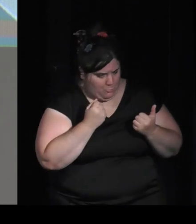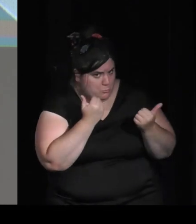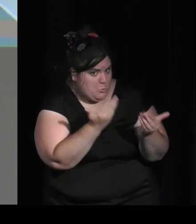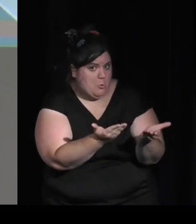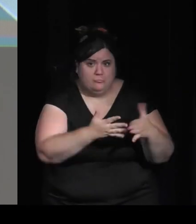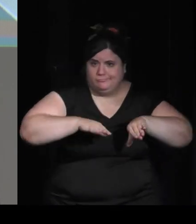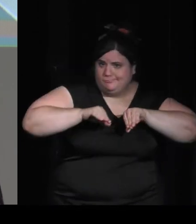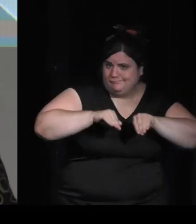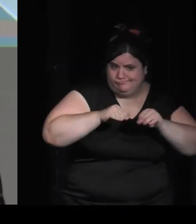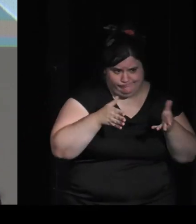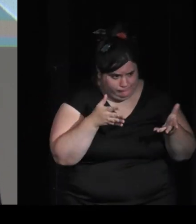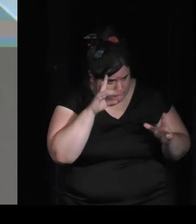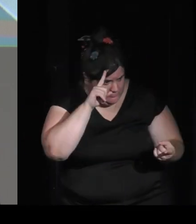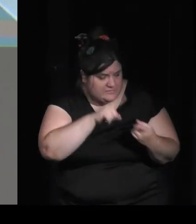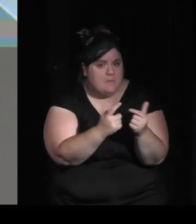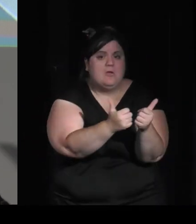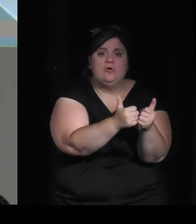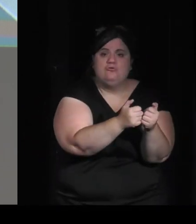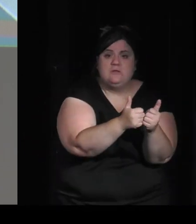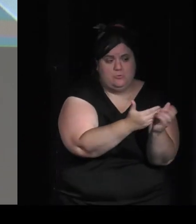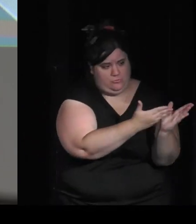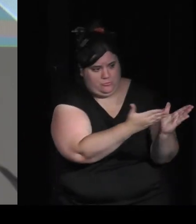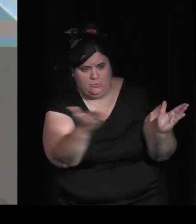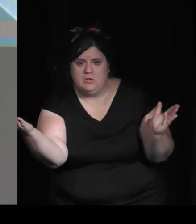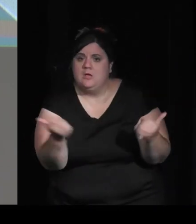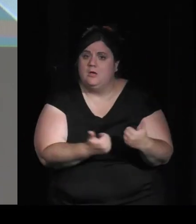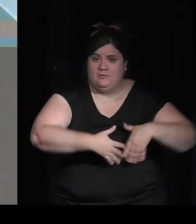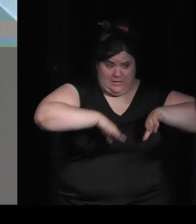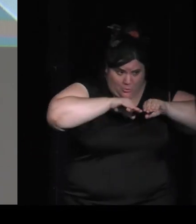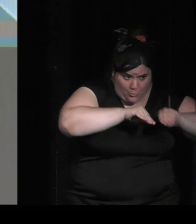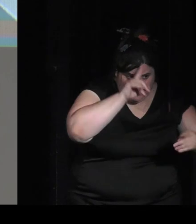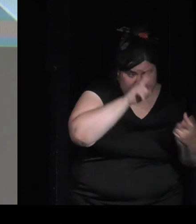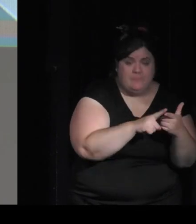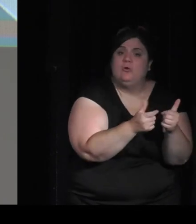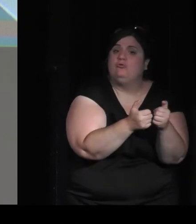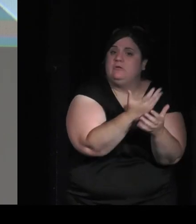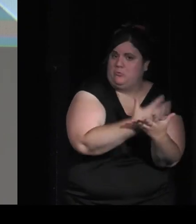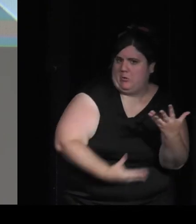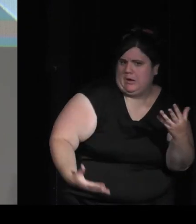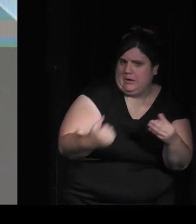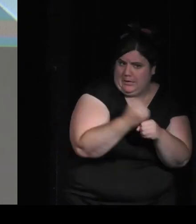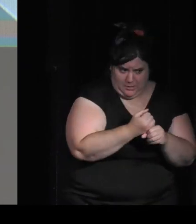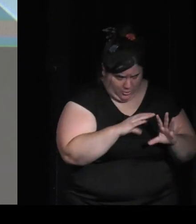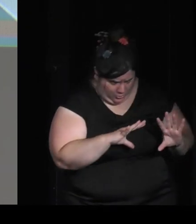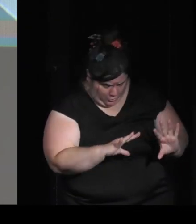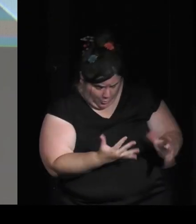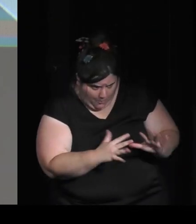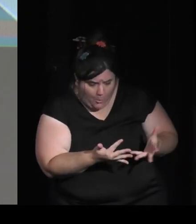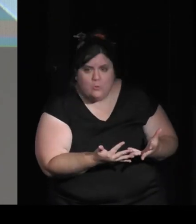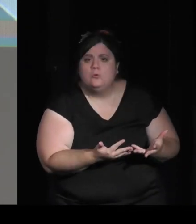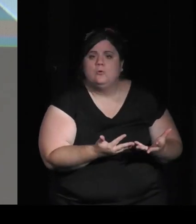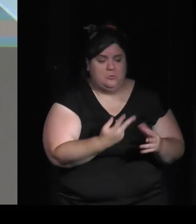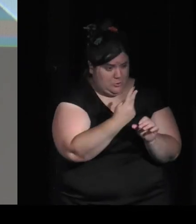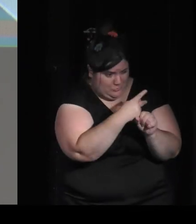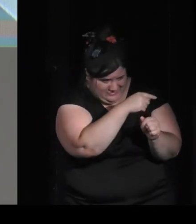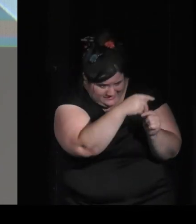autour du jeu vidéo avec différents éléments donc des cours pour apprendre à créer des jeux vidéo connaître et utiliser les